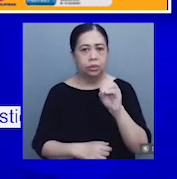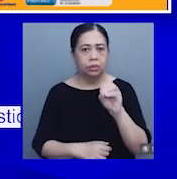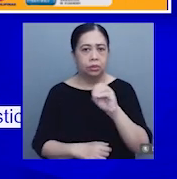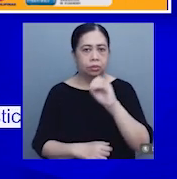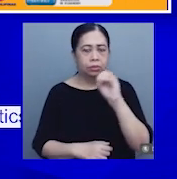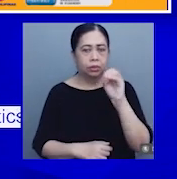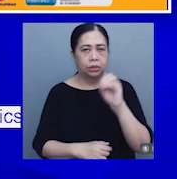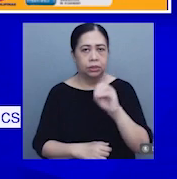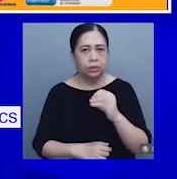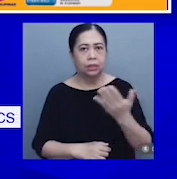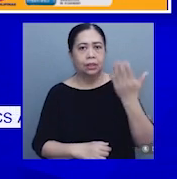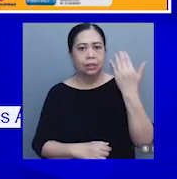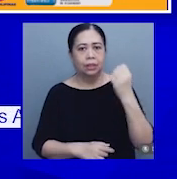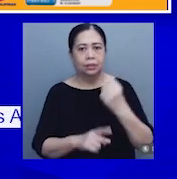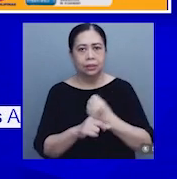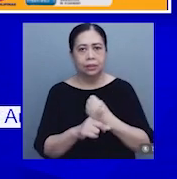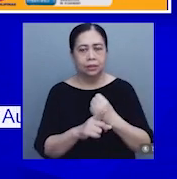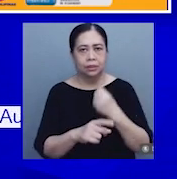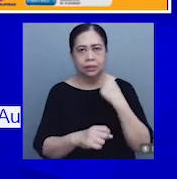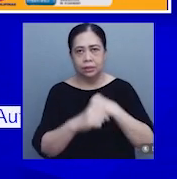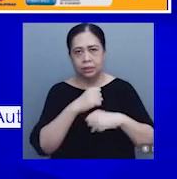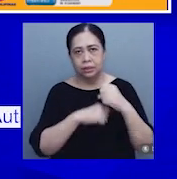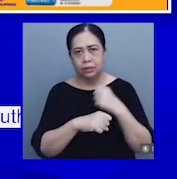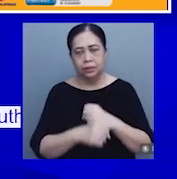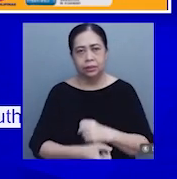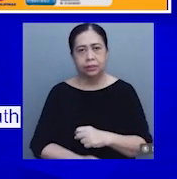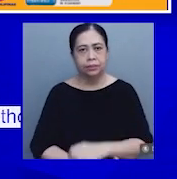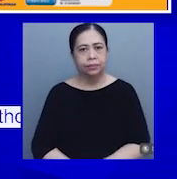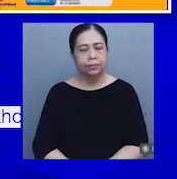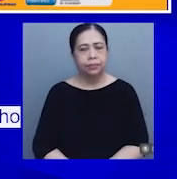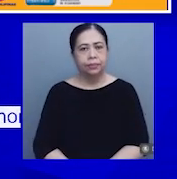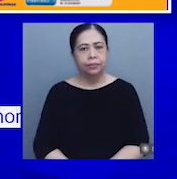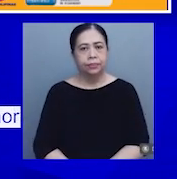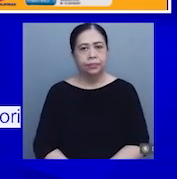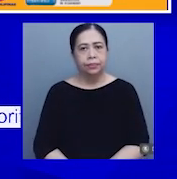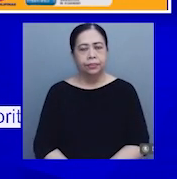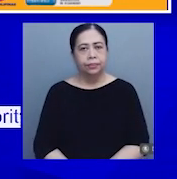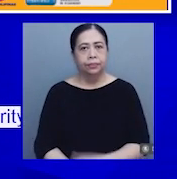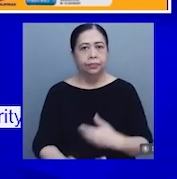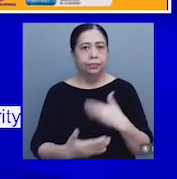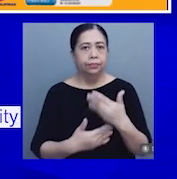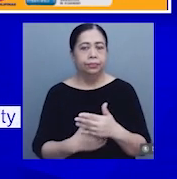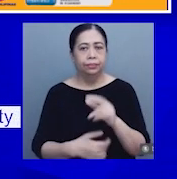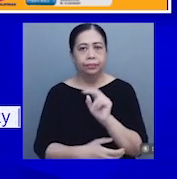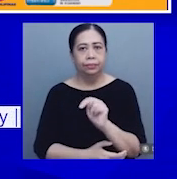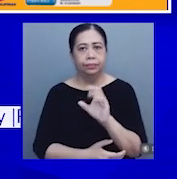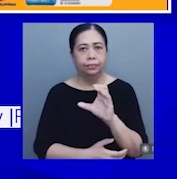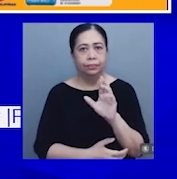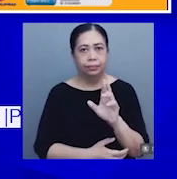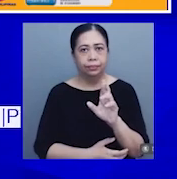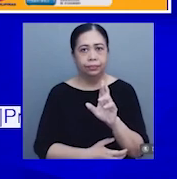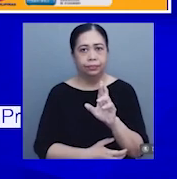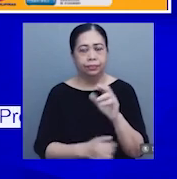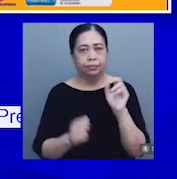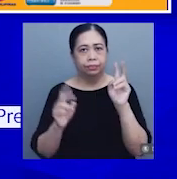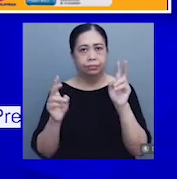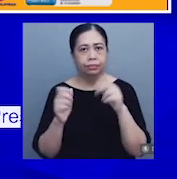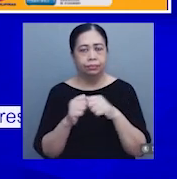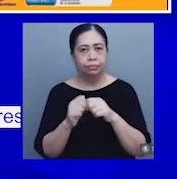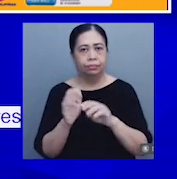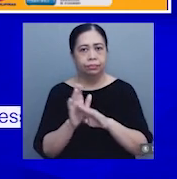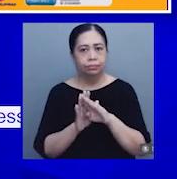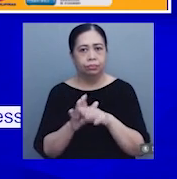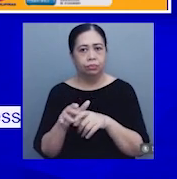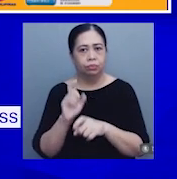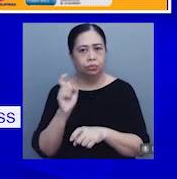noong September 2022. Pagdating sa National Capital Region, ang headline inflation ay bumili sa